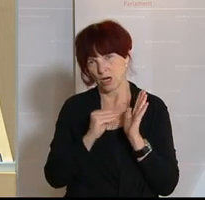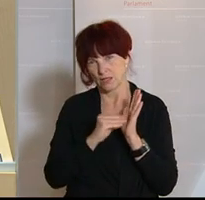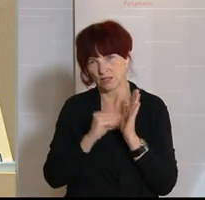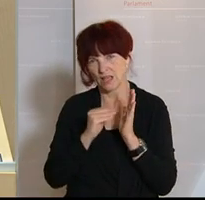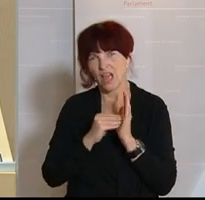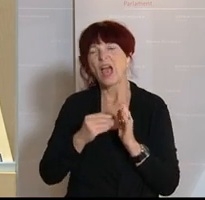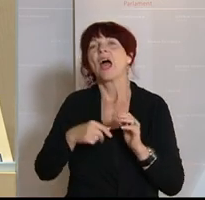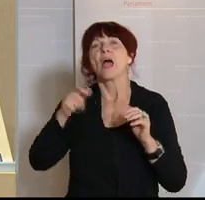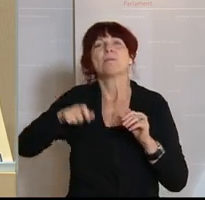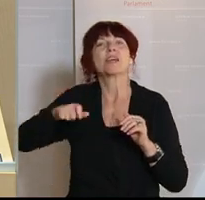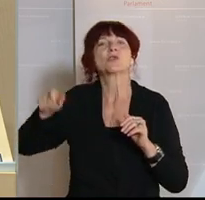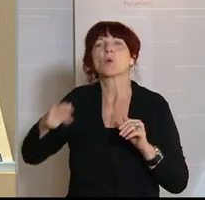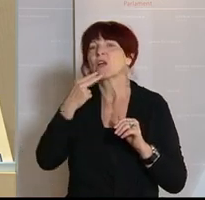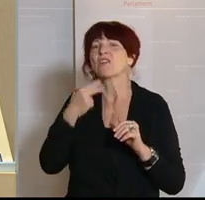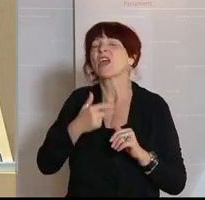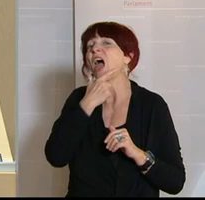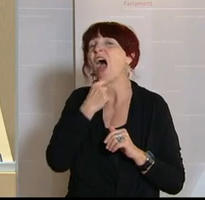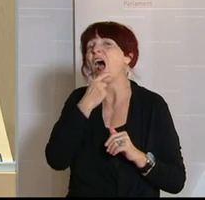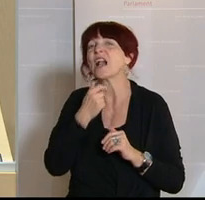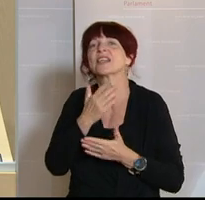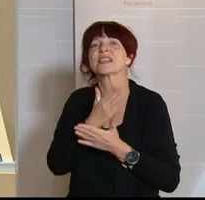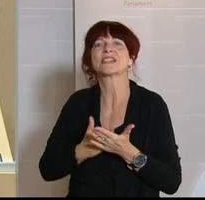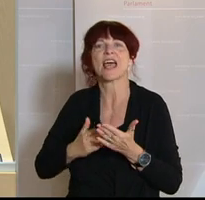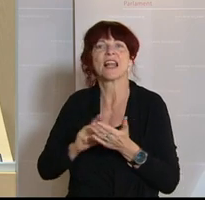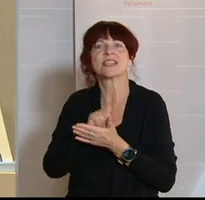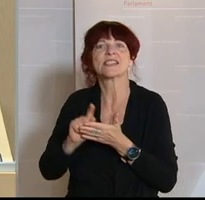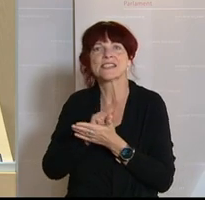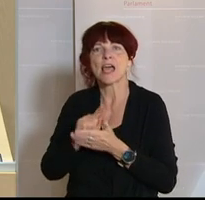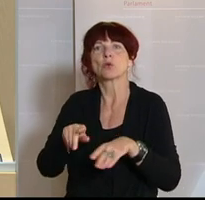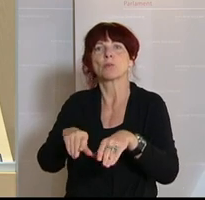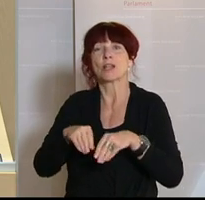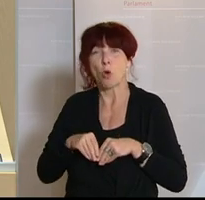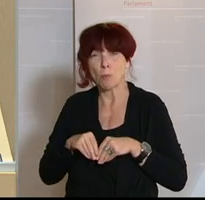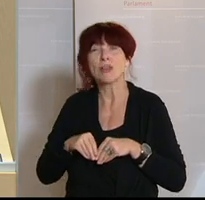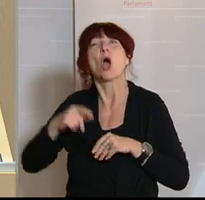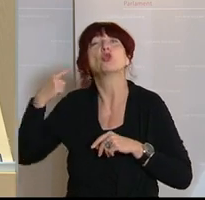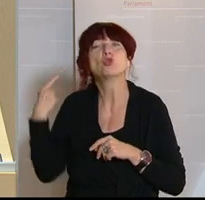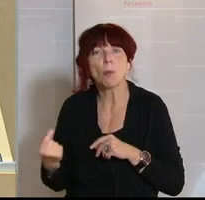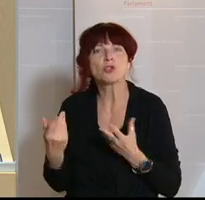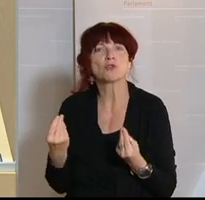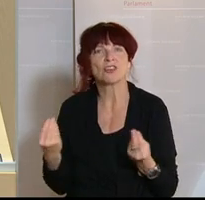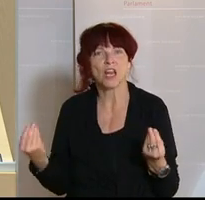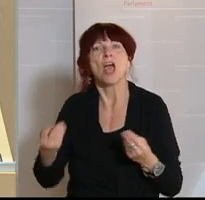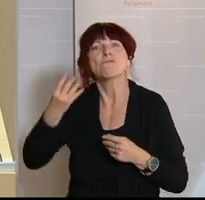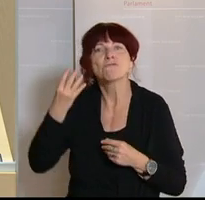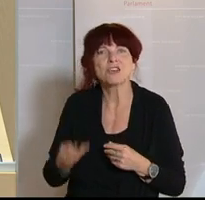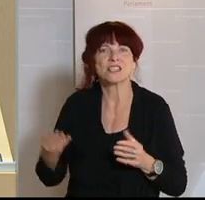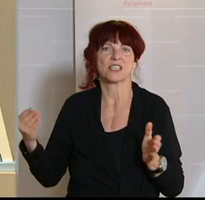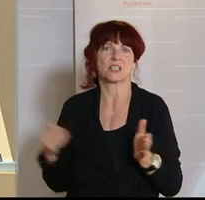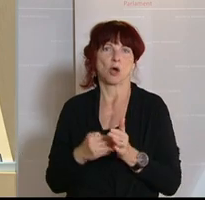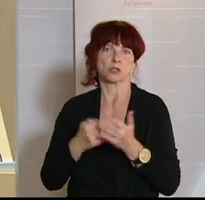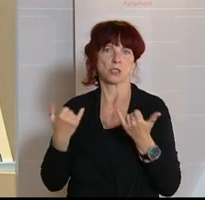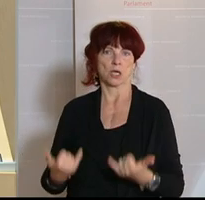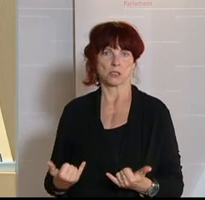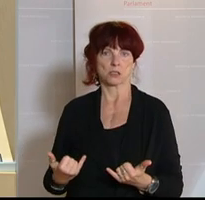vergangenen fünf Jahren in Anspruch genommen haben, verdoppelt von rund 20.000 Personen auf 40.000 Personen. Die Altersteilzeit bietet